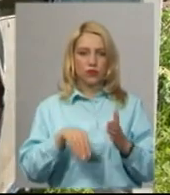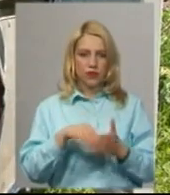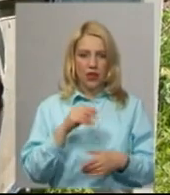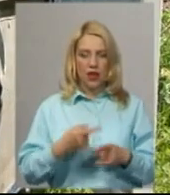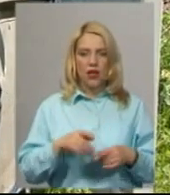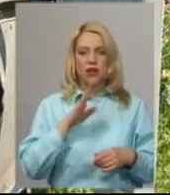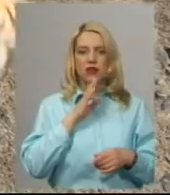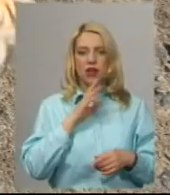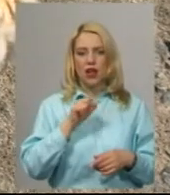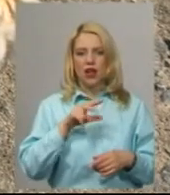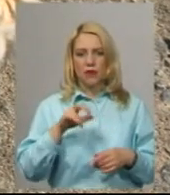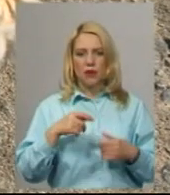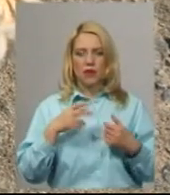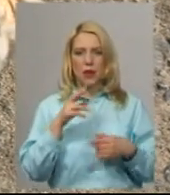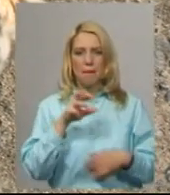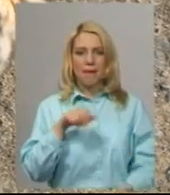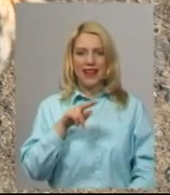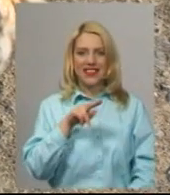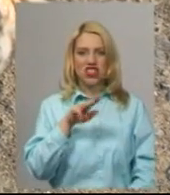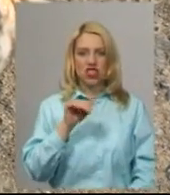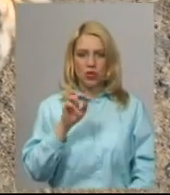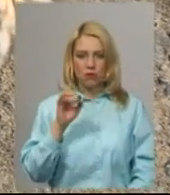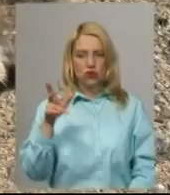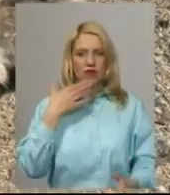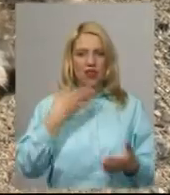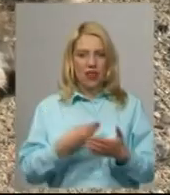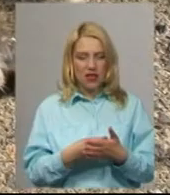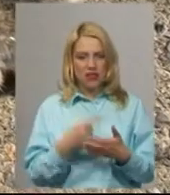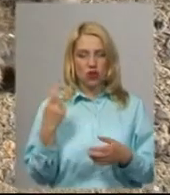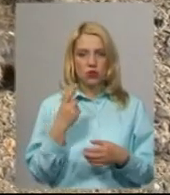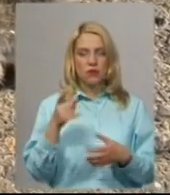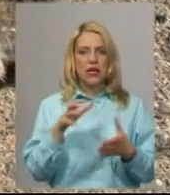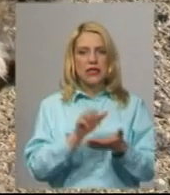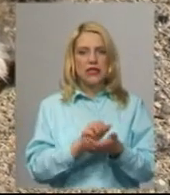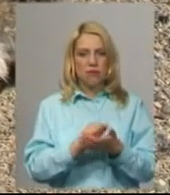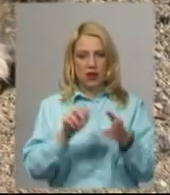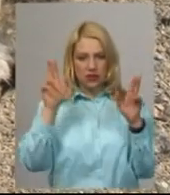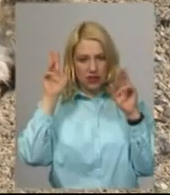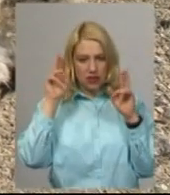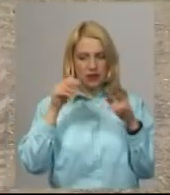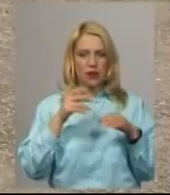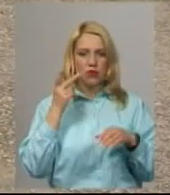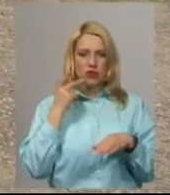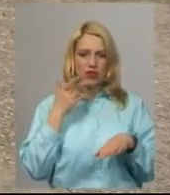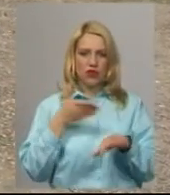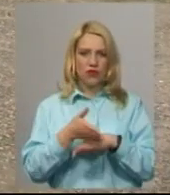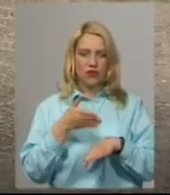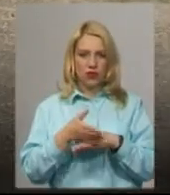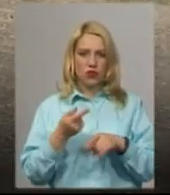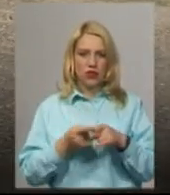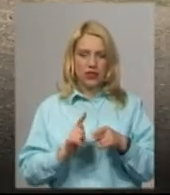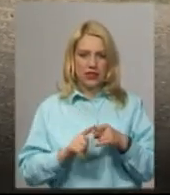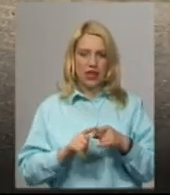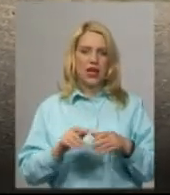приїхала на ринок із Меджибожа. Жінка розповідає, там має власне господарство, займається крильництвом і постійно відвідується ярмарок. Вперше за